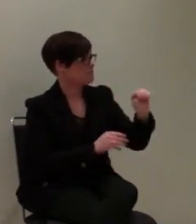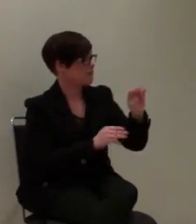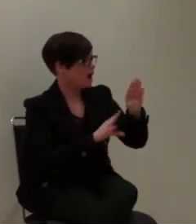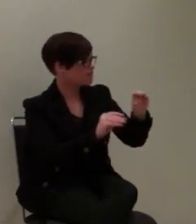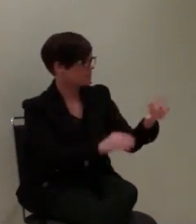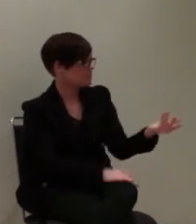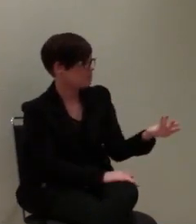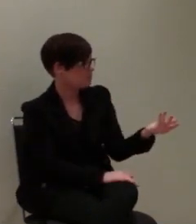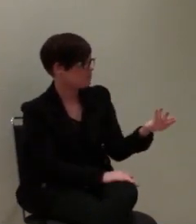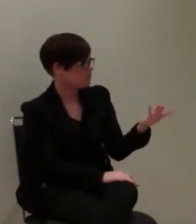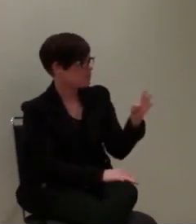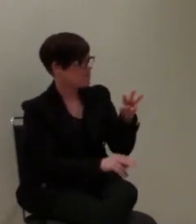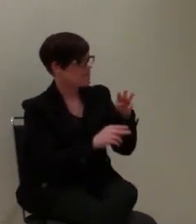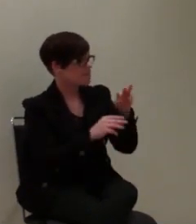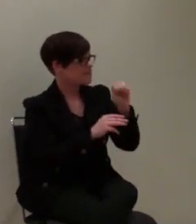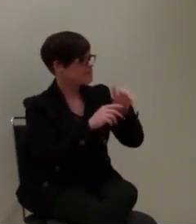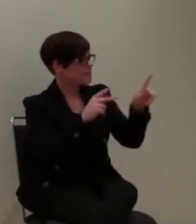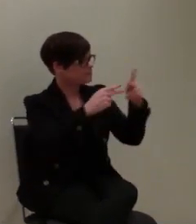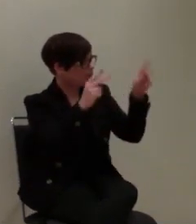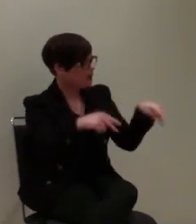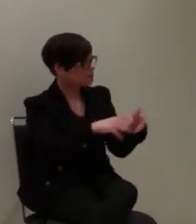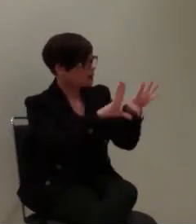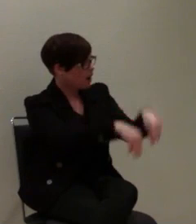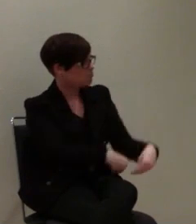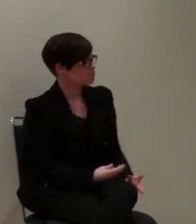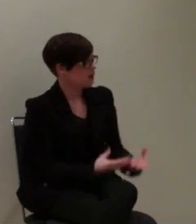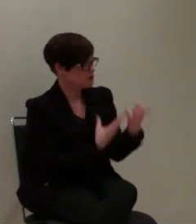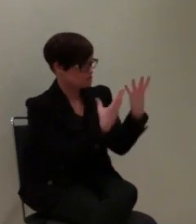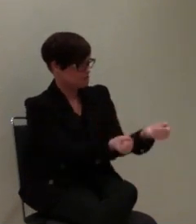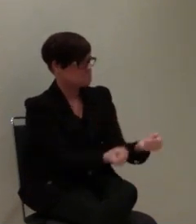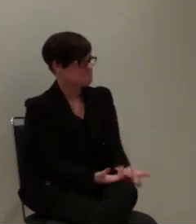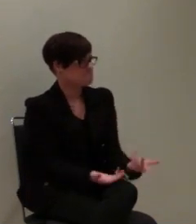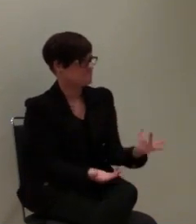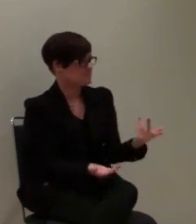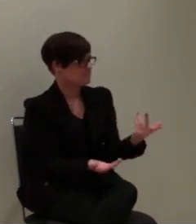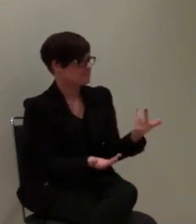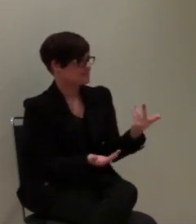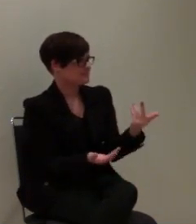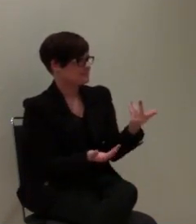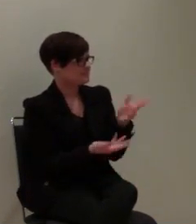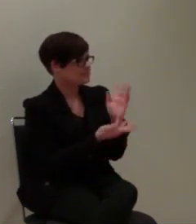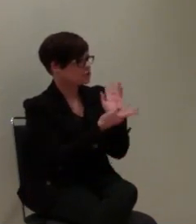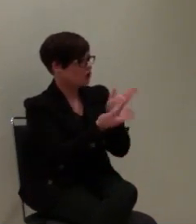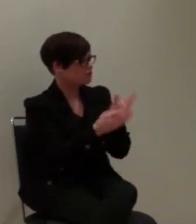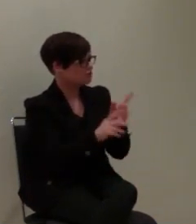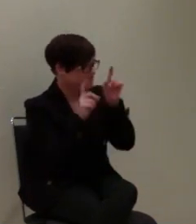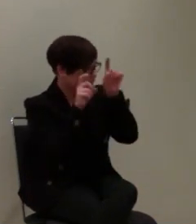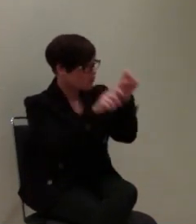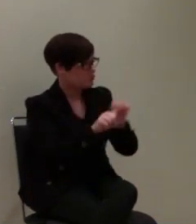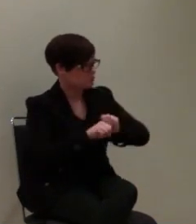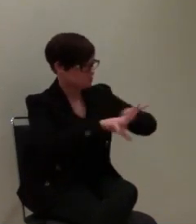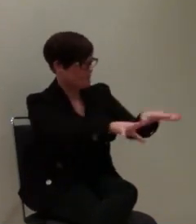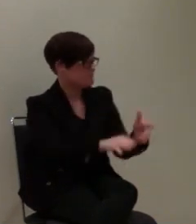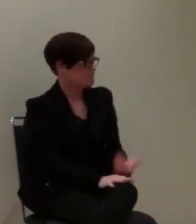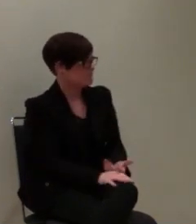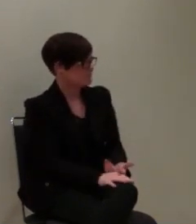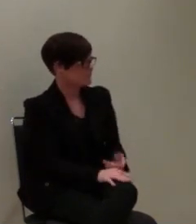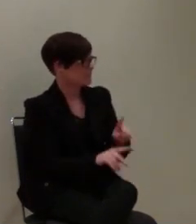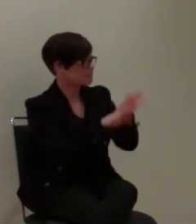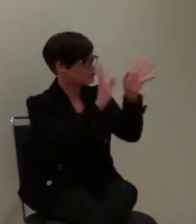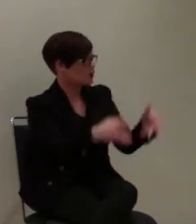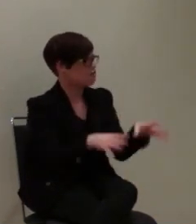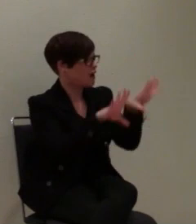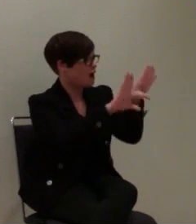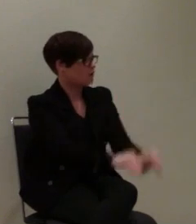Webseiten, Server können ausfallen, können Denial-of-Service-Attacken kriegen und sonstige böse Sachen.